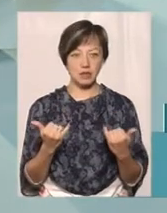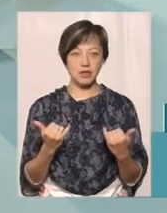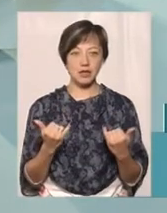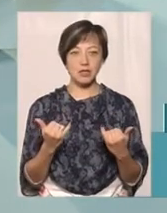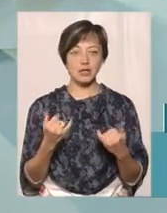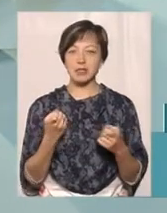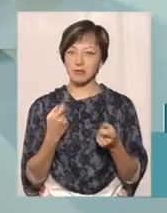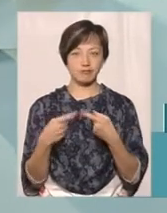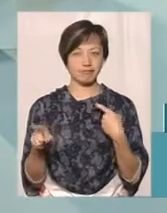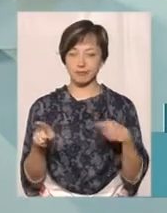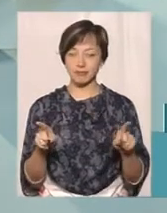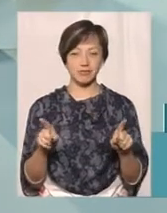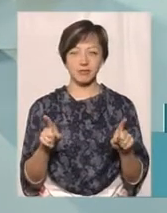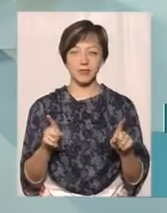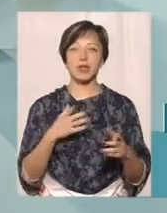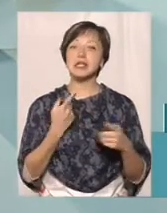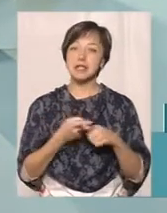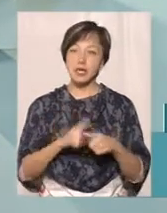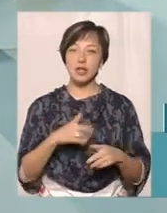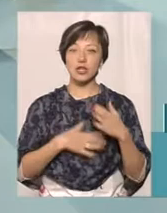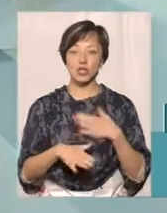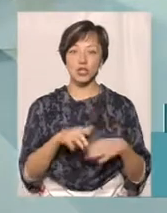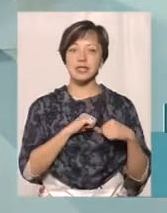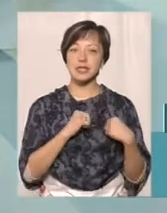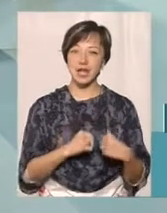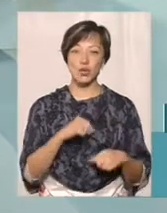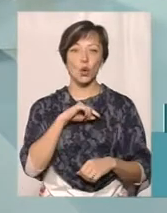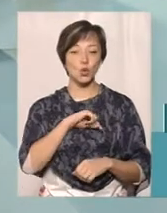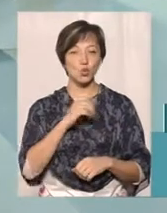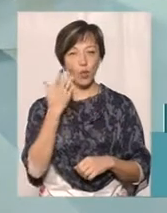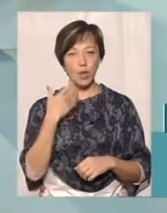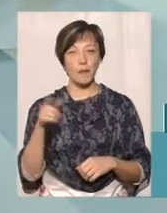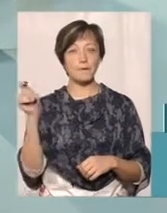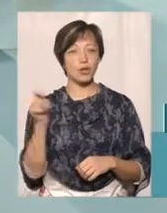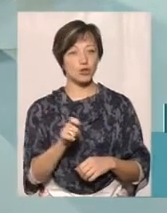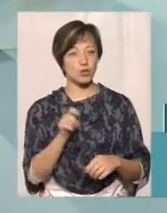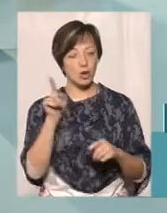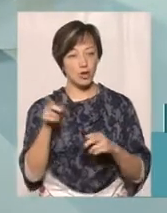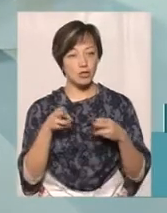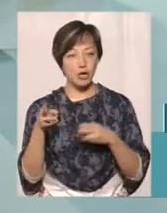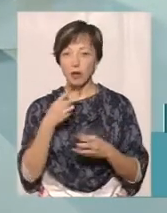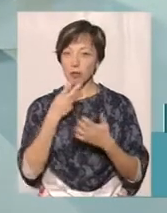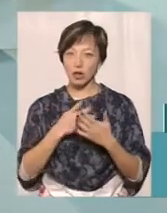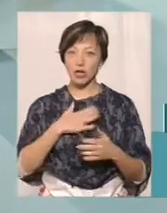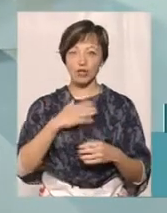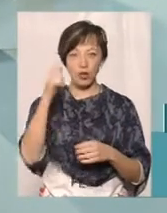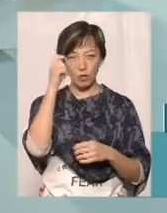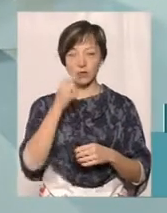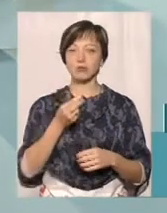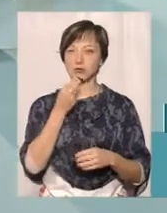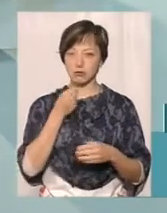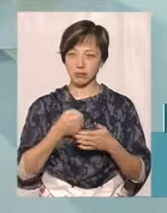це небо і земля. Це дуже тішить серце і душу. Коли приїжджаєш і бачиш, що наші хлопці нагодовані,